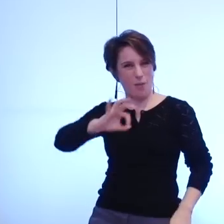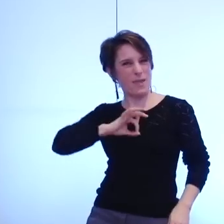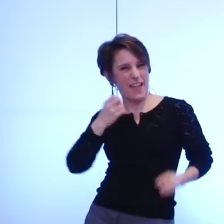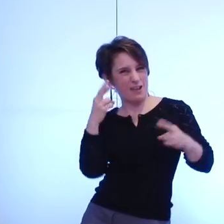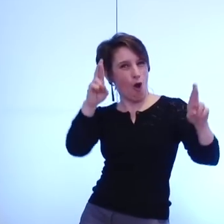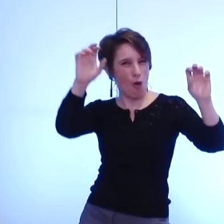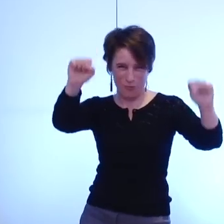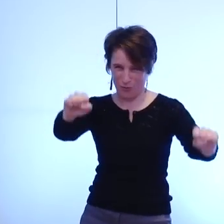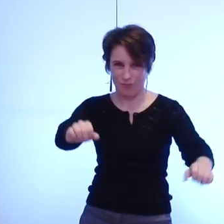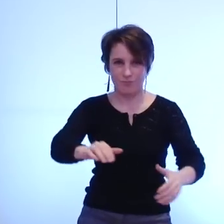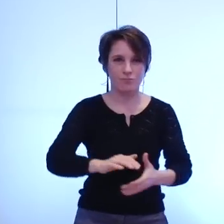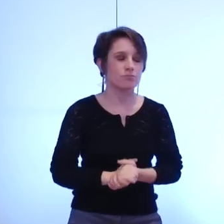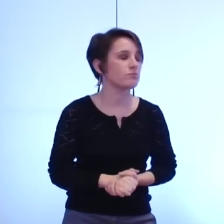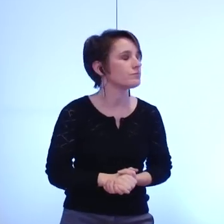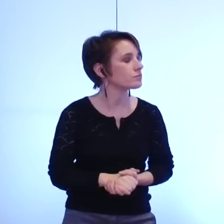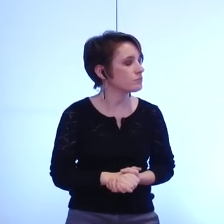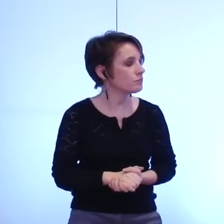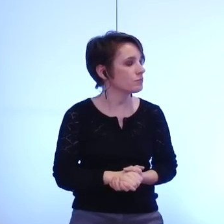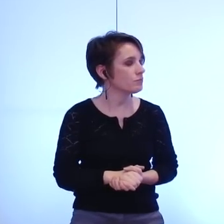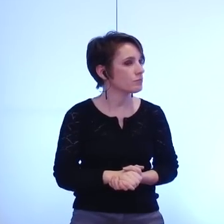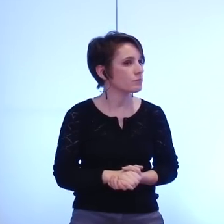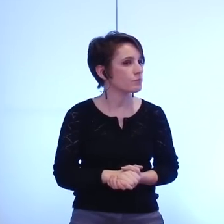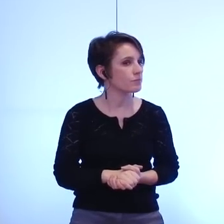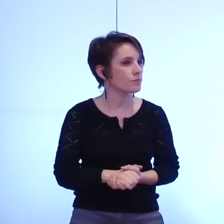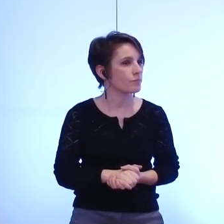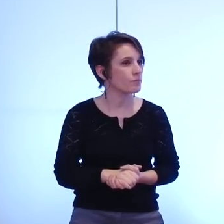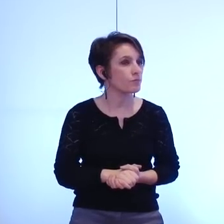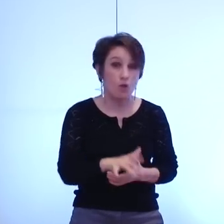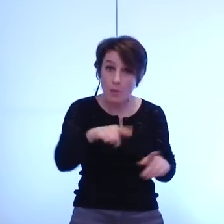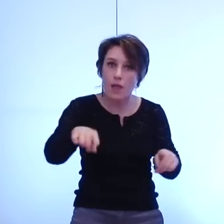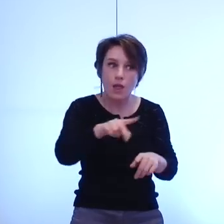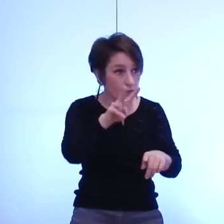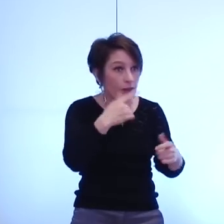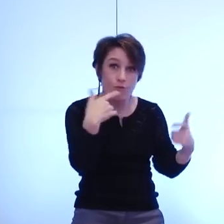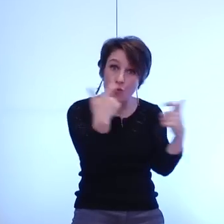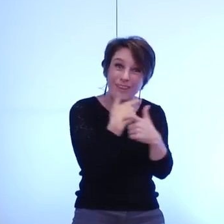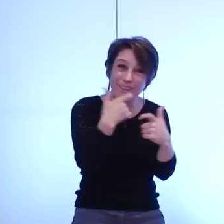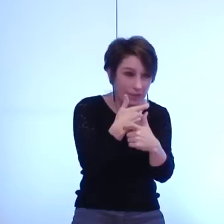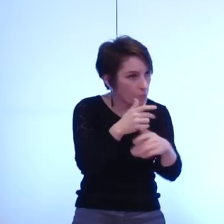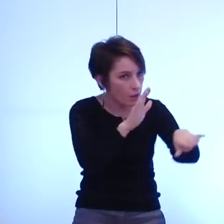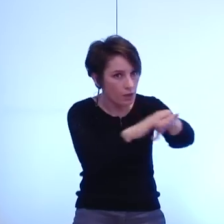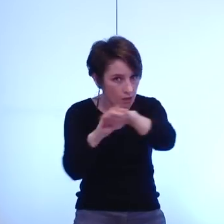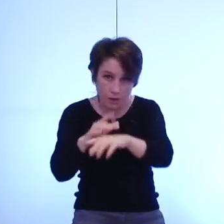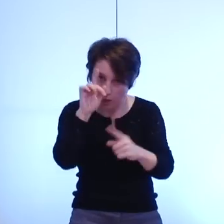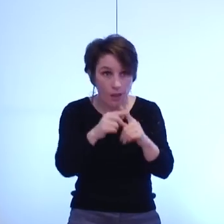le sujet des déplacements non mais vous riez mais c'est un sujet très grave